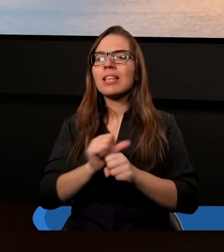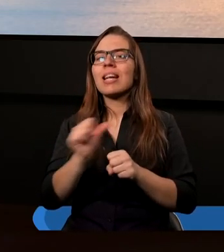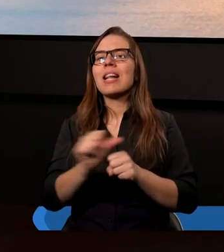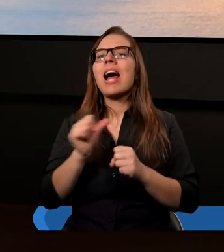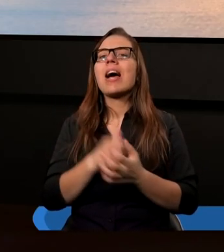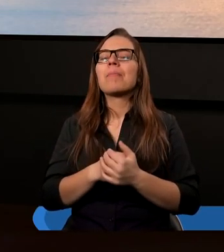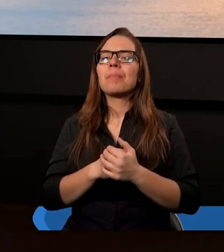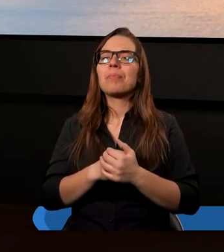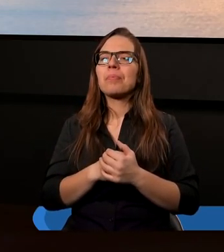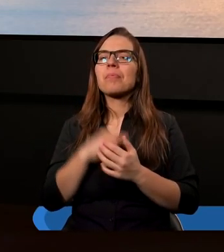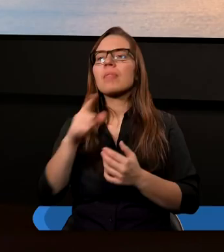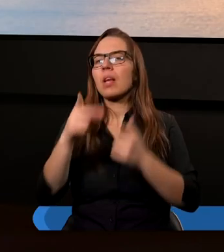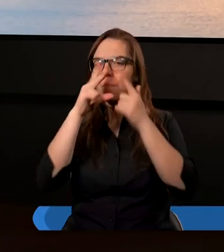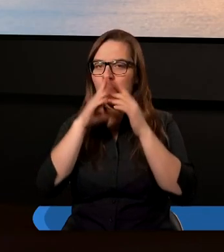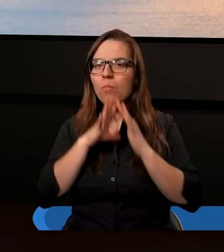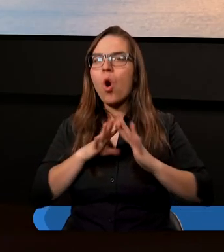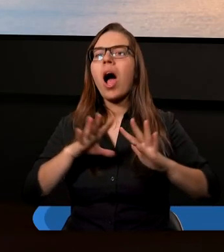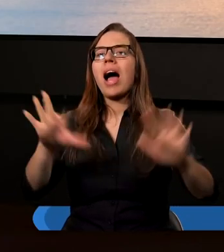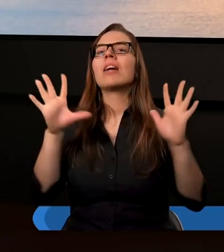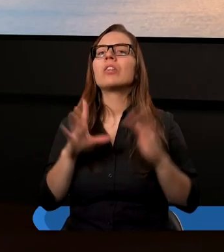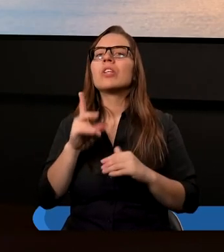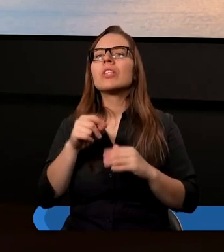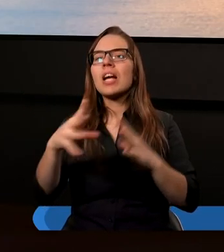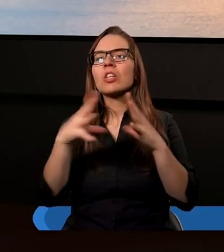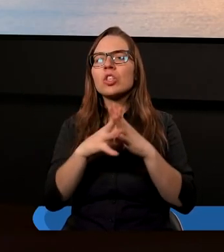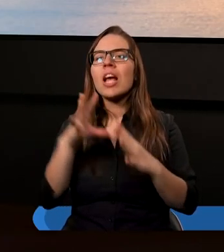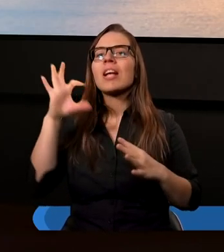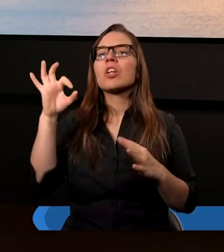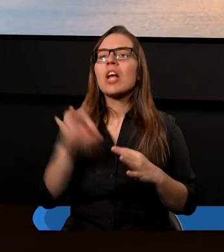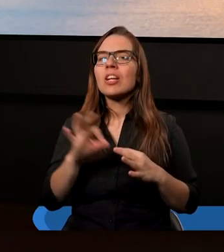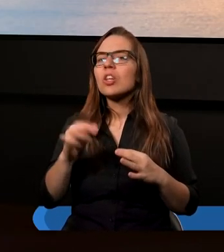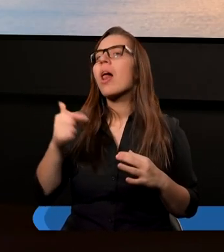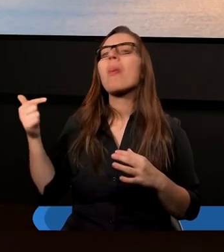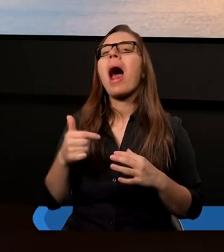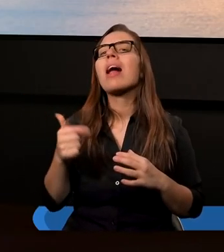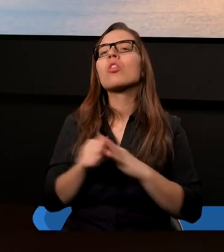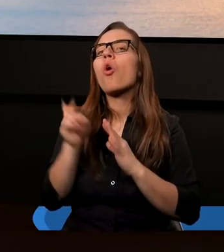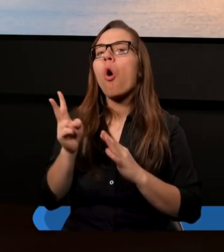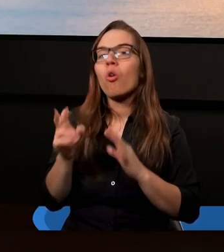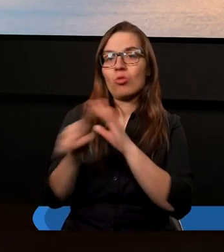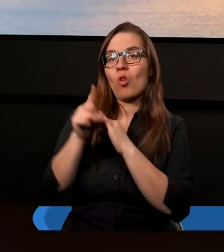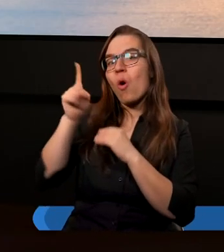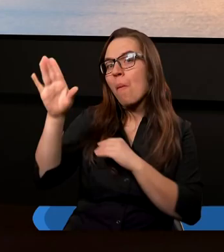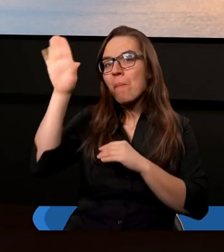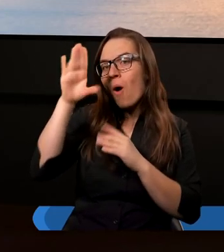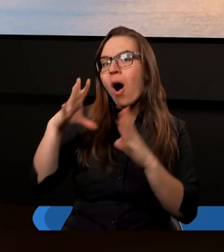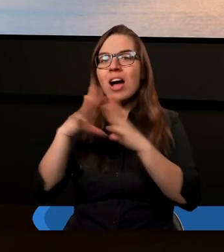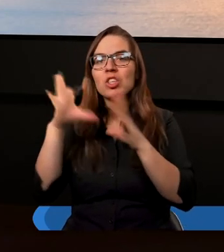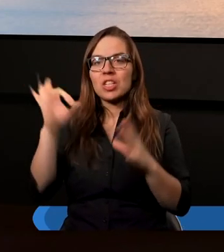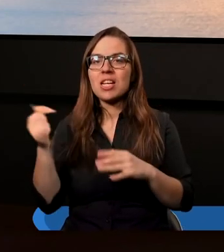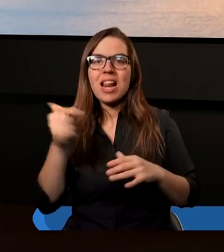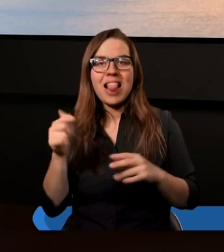bo pokazują, że dziesięcina należy do Boga. I Pan Bóg ma oczywiście